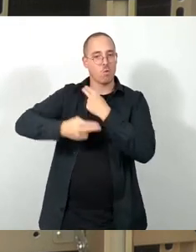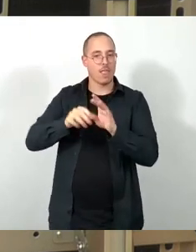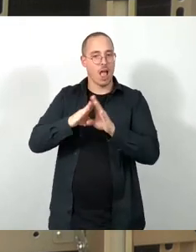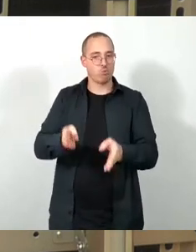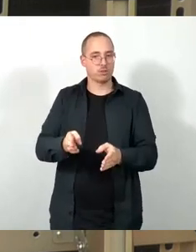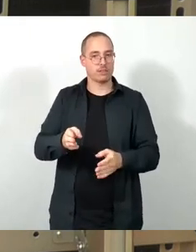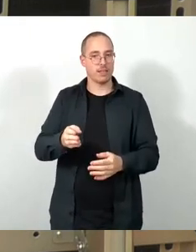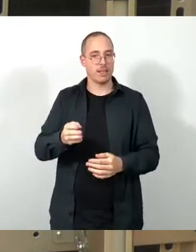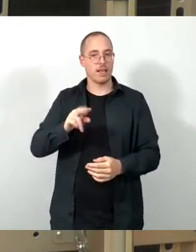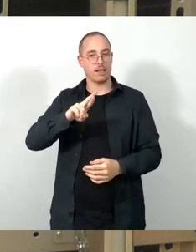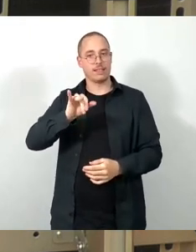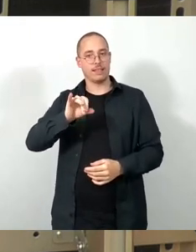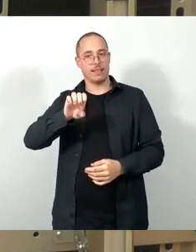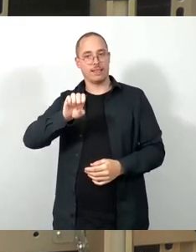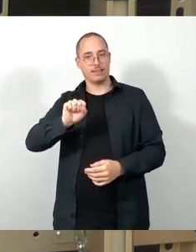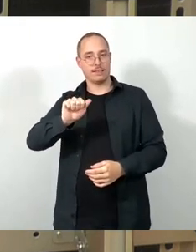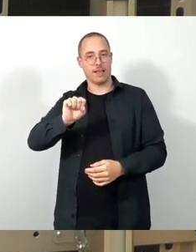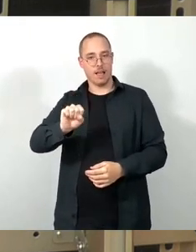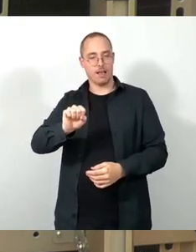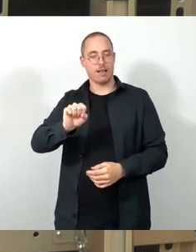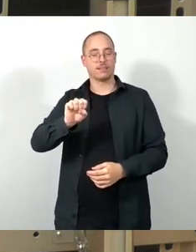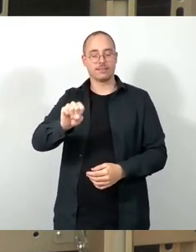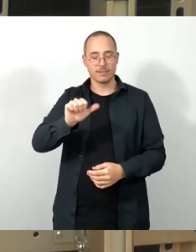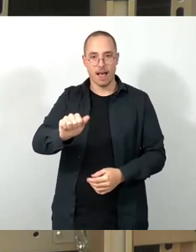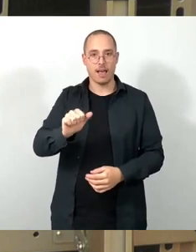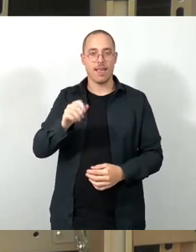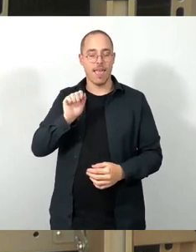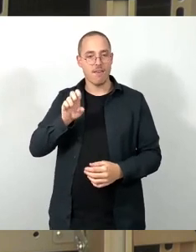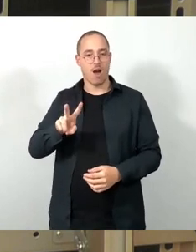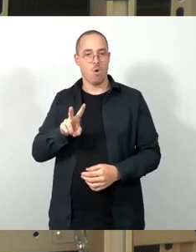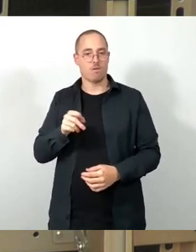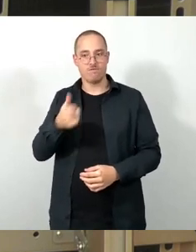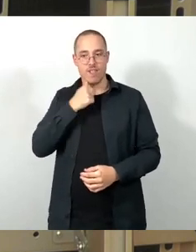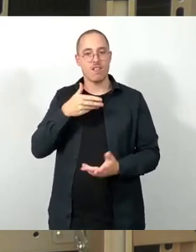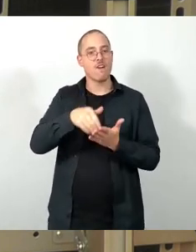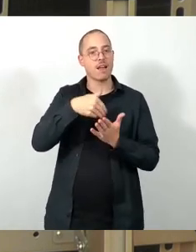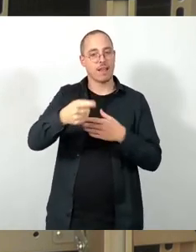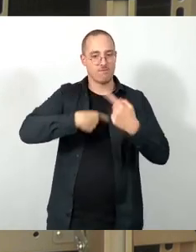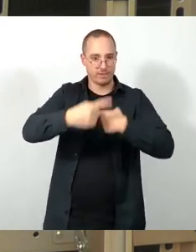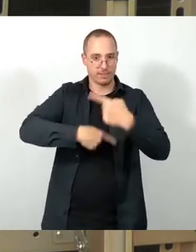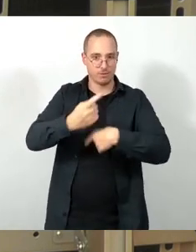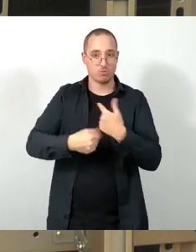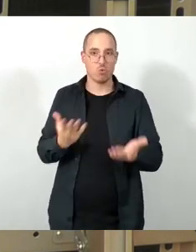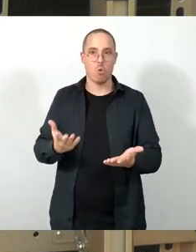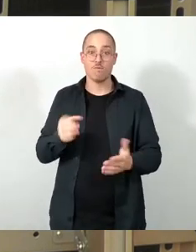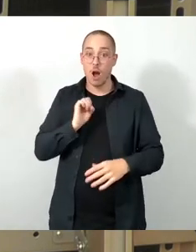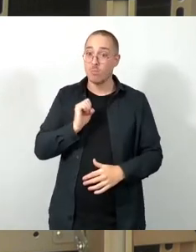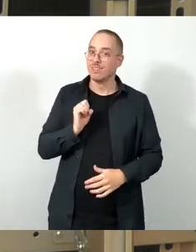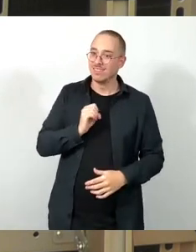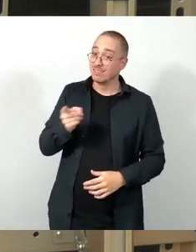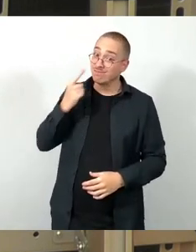mit Vorschlagen weiter zu entwickeln. Hier geht es in erster Linie drin, Begegnungen zu schaffen,